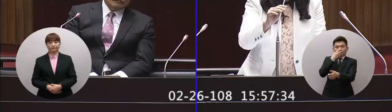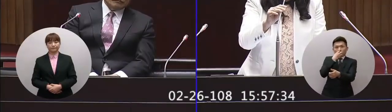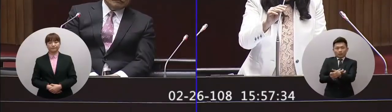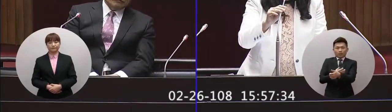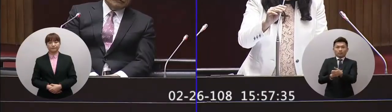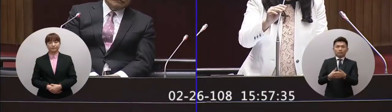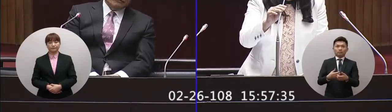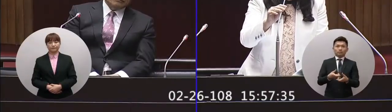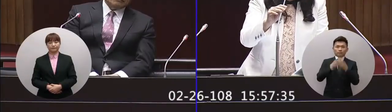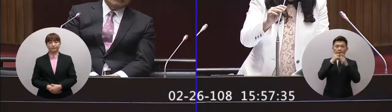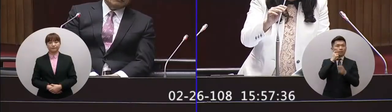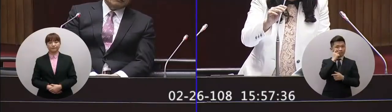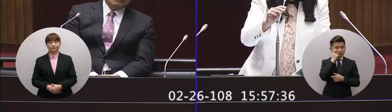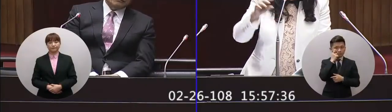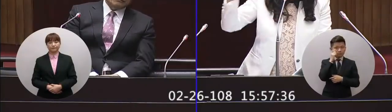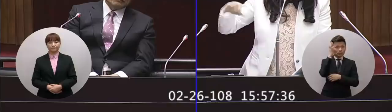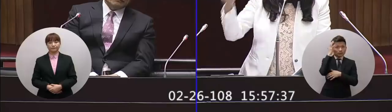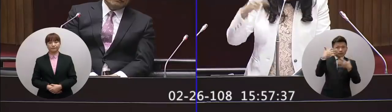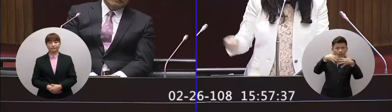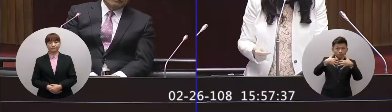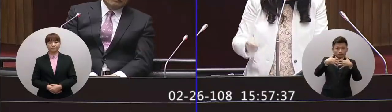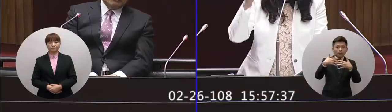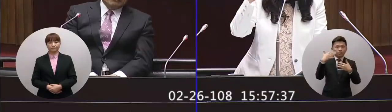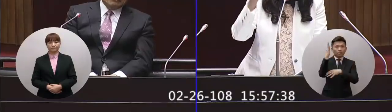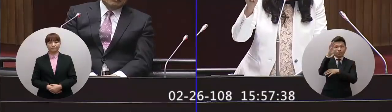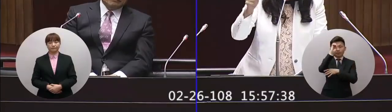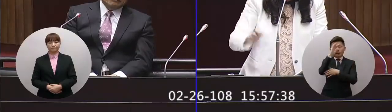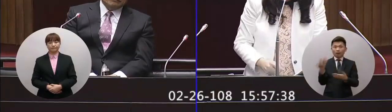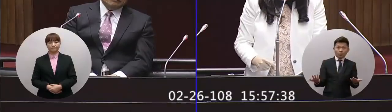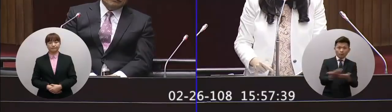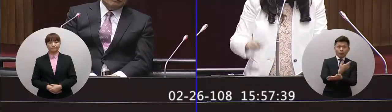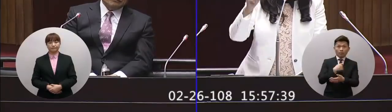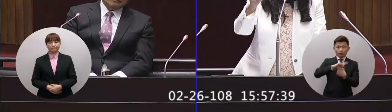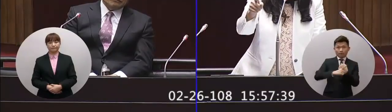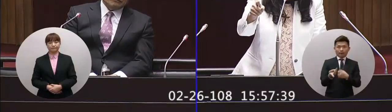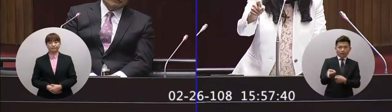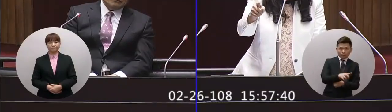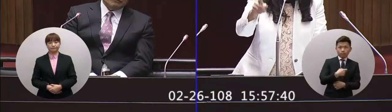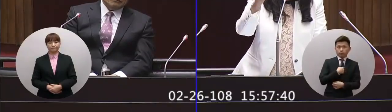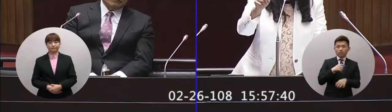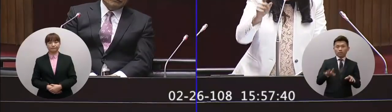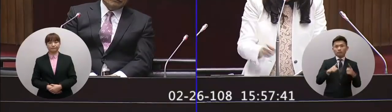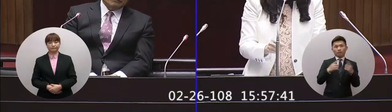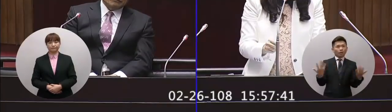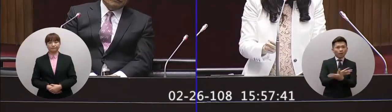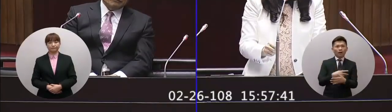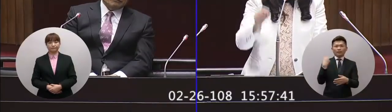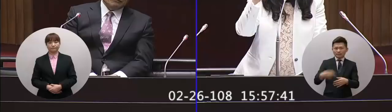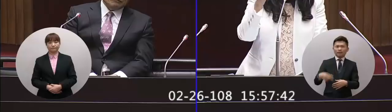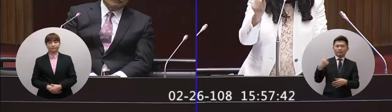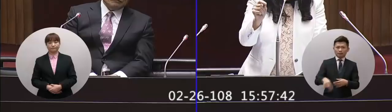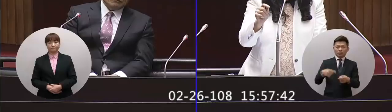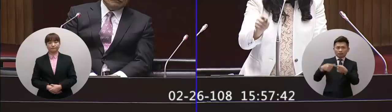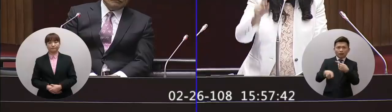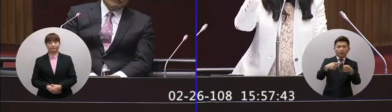情況下平反的一個國家的政治機器如果要改朝換代就要改換作法所以現在換人就要重新再來